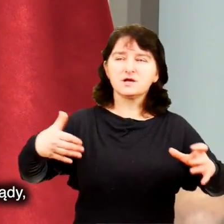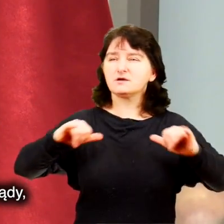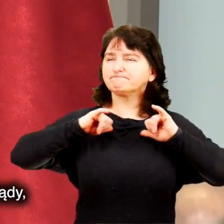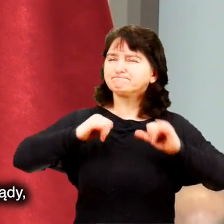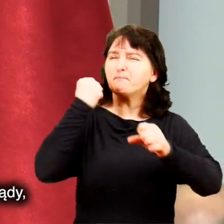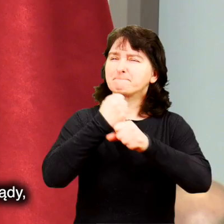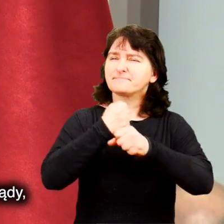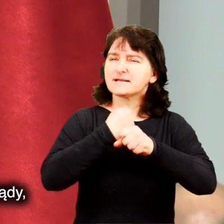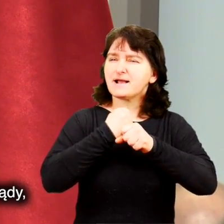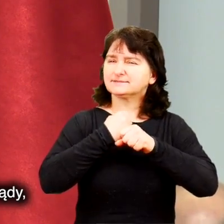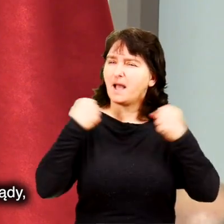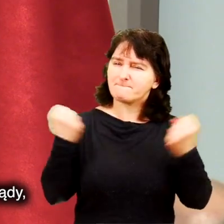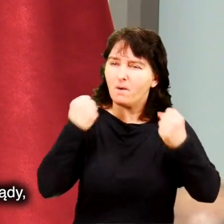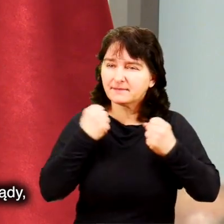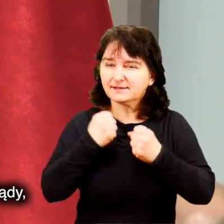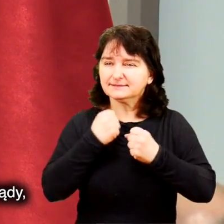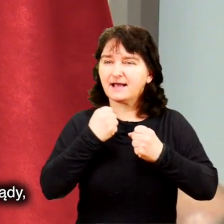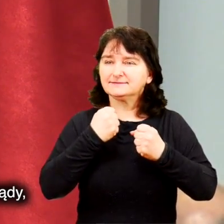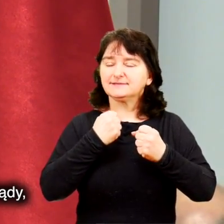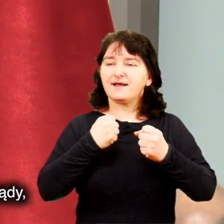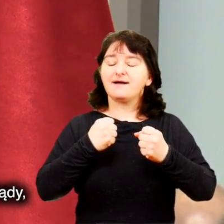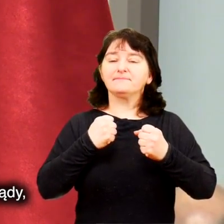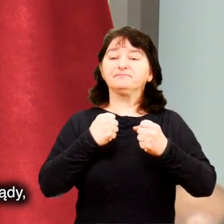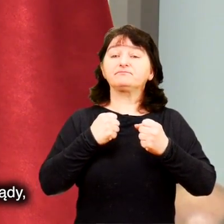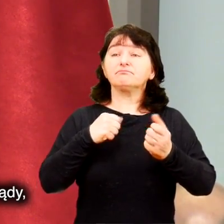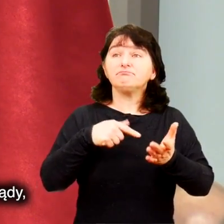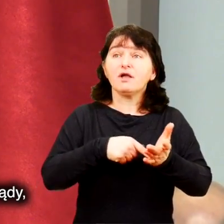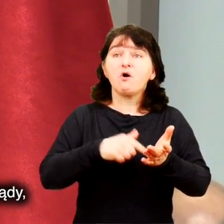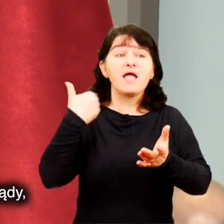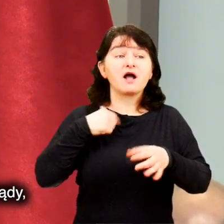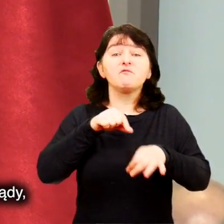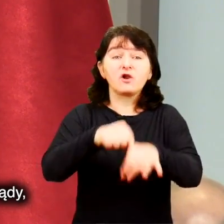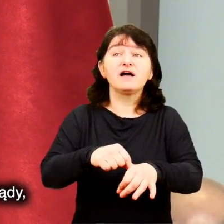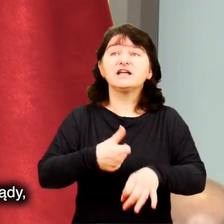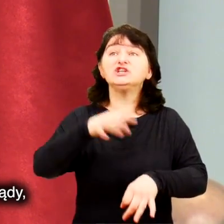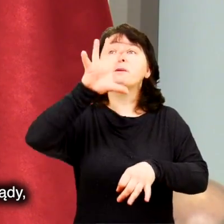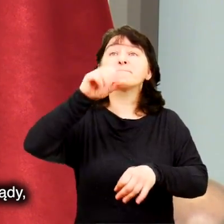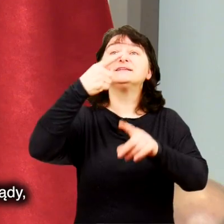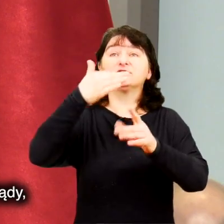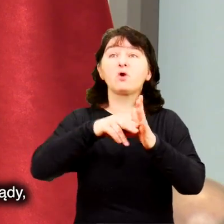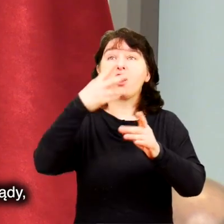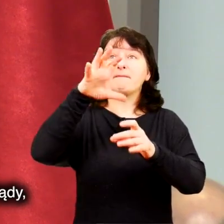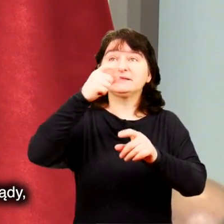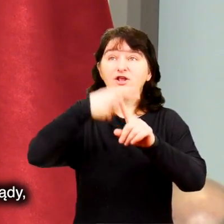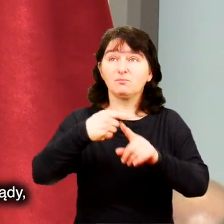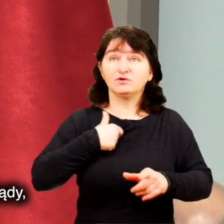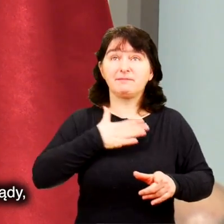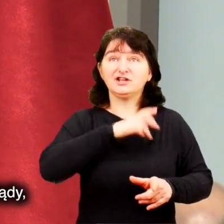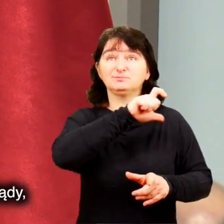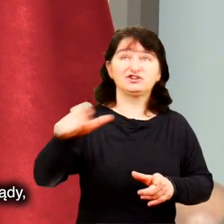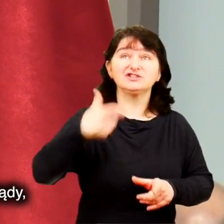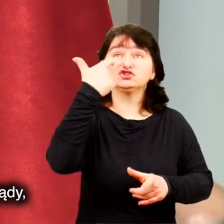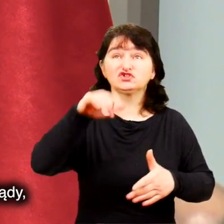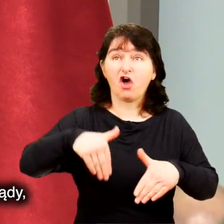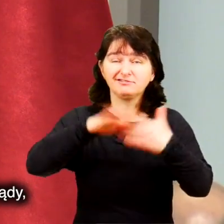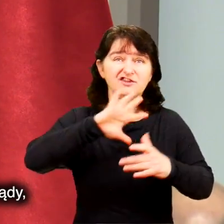potężnej mobilizacji, tak? Ale mobilizacji po mobilizacji. Bo przecież jak wprowadzaliśmy 500, to mieliśmy